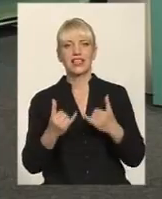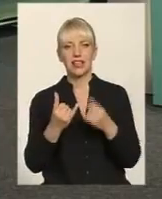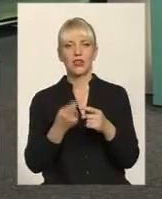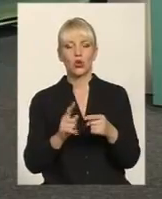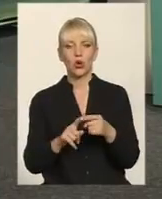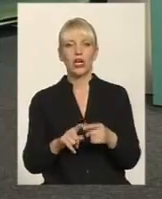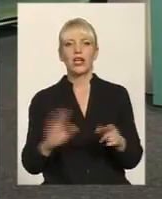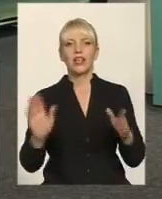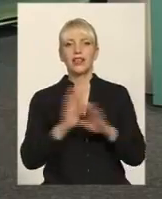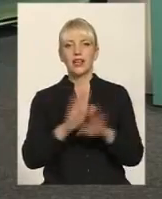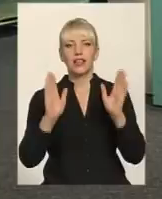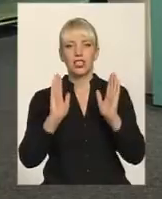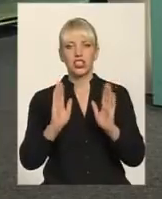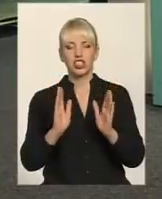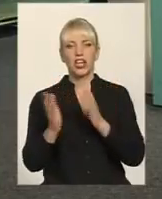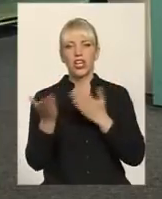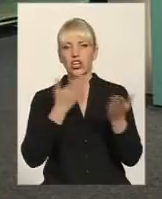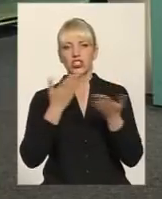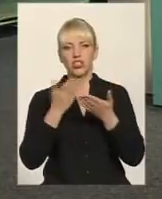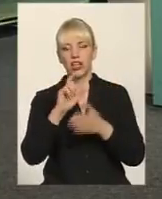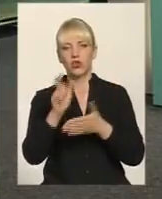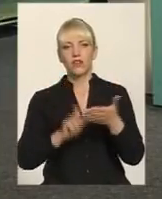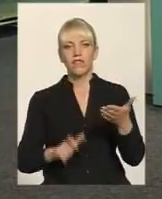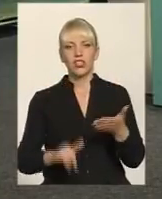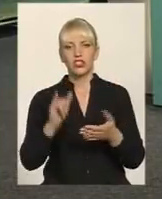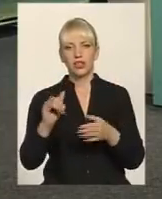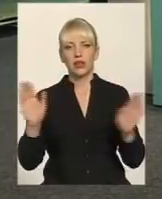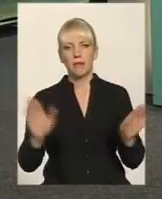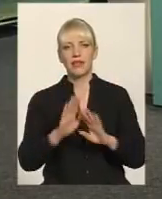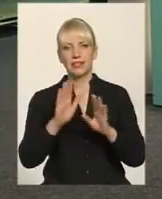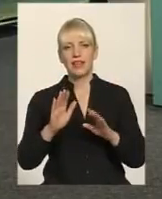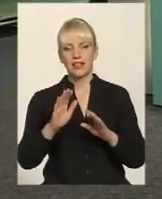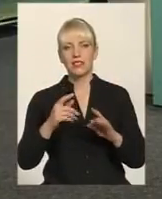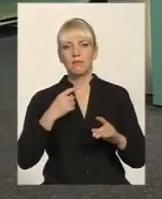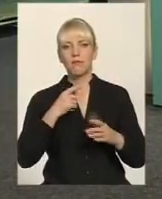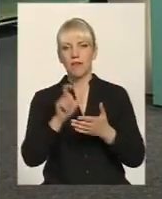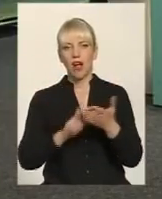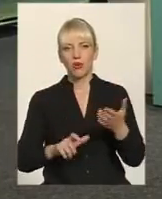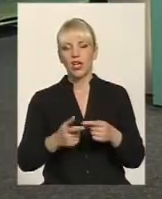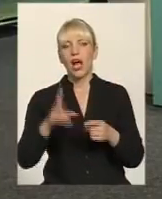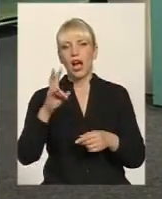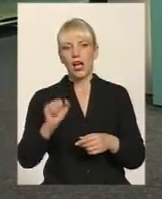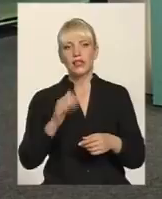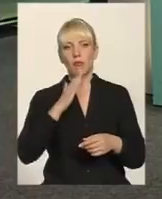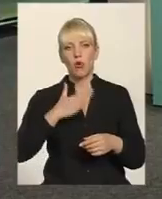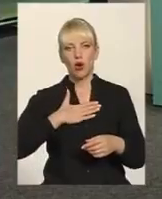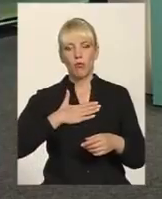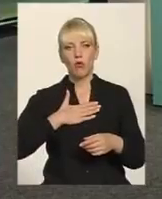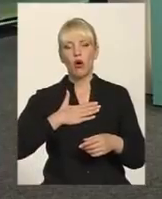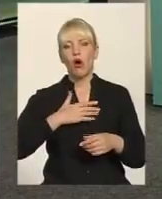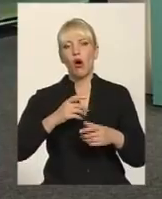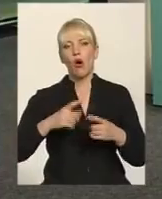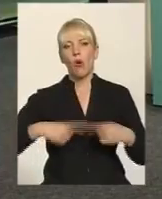пісень і вірші читають, а роблять усе для збереження конкретними своїми справами. Водночас на моєму окрузі багато